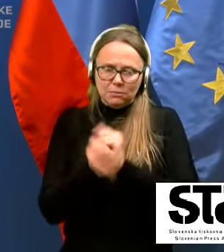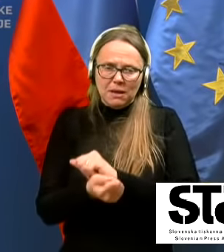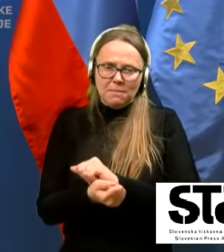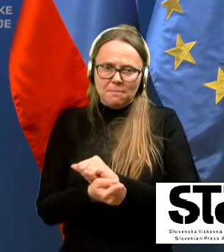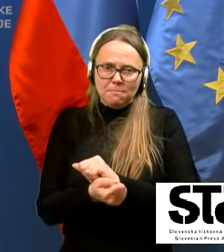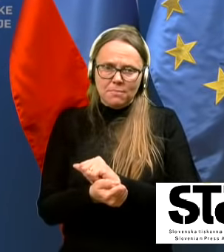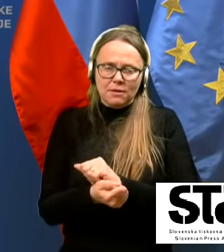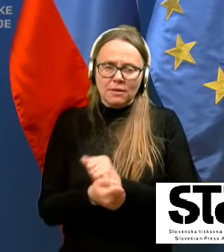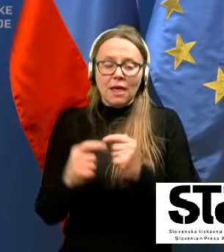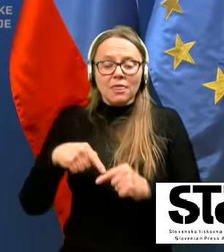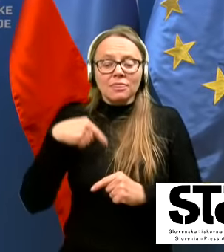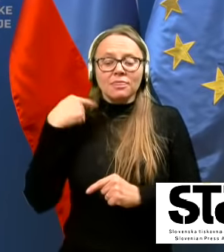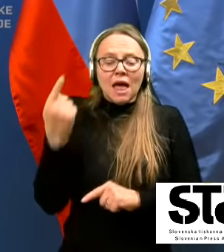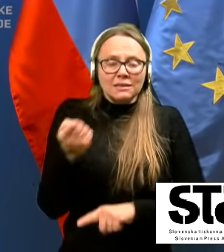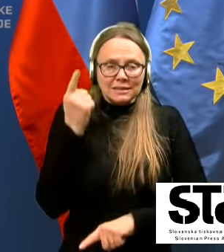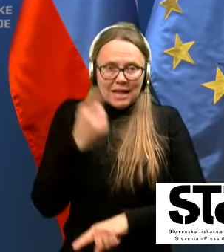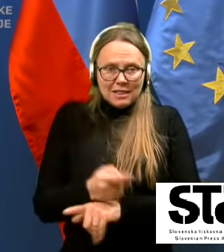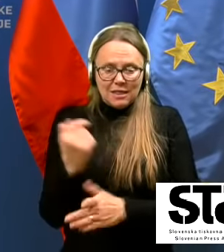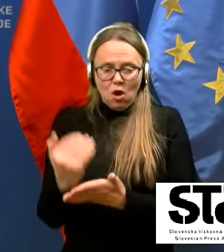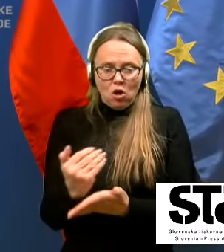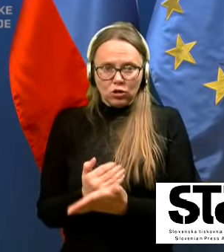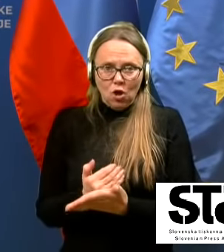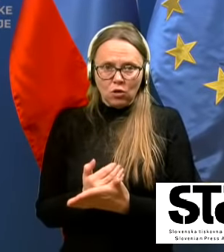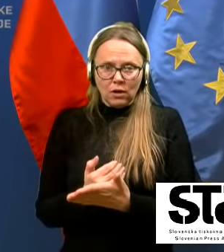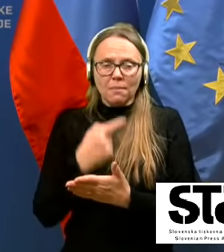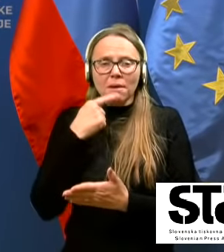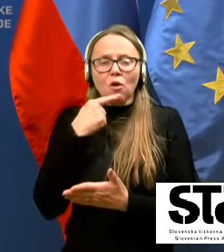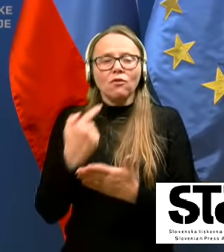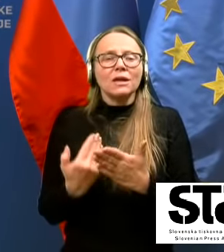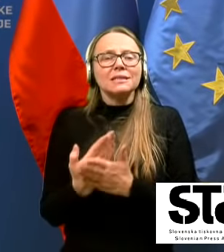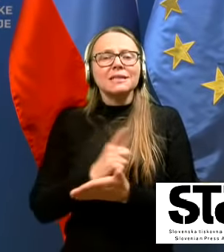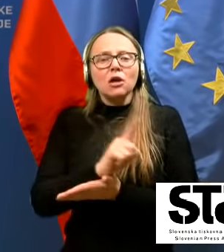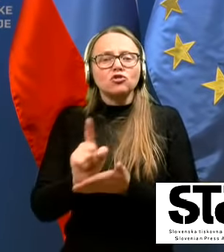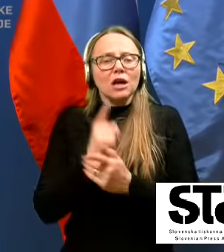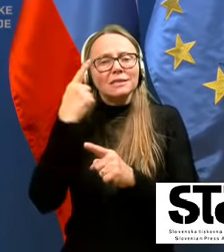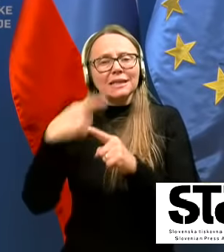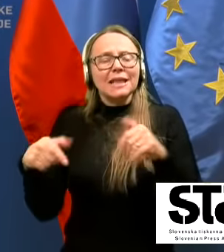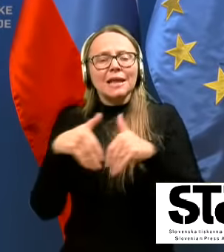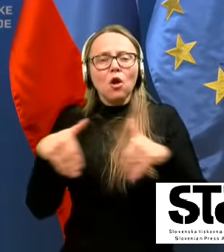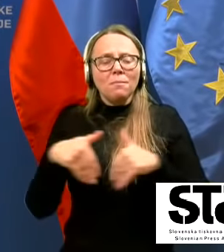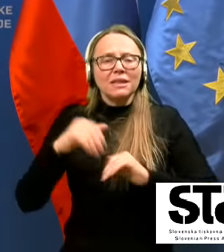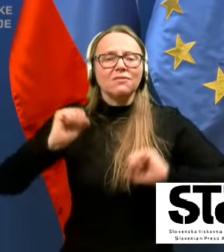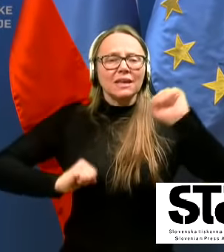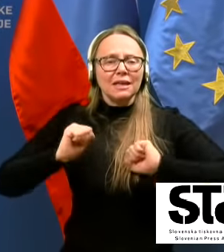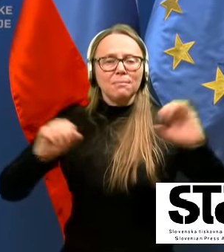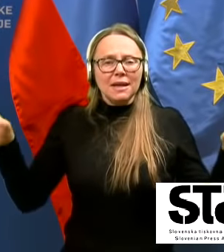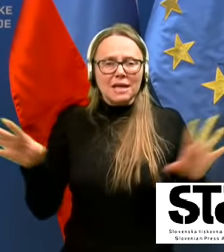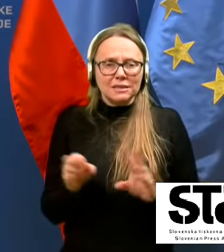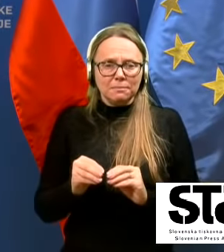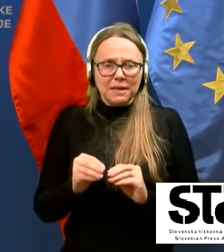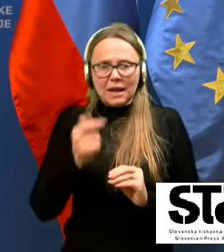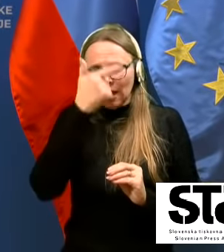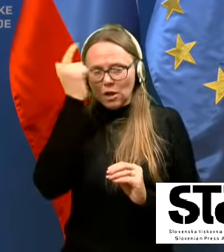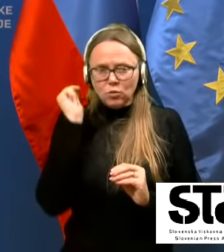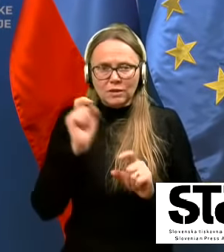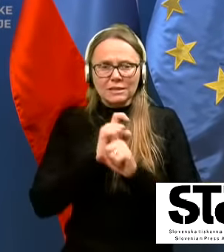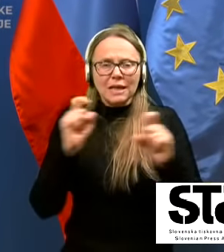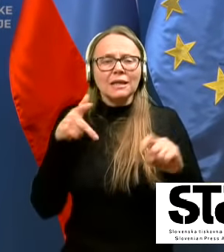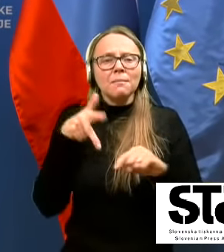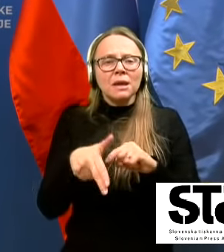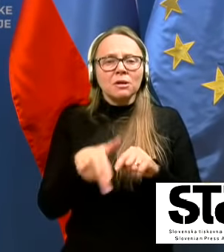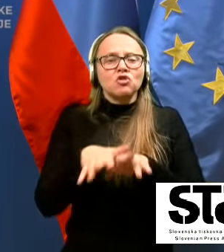Naslednji odlok, ki govori o začasni delni omejitvi gibanja in zbiranja ljudi zaradi